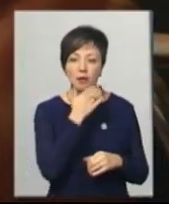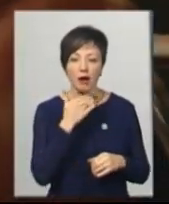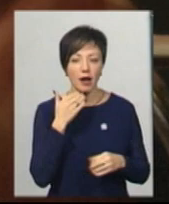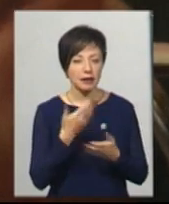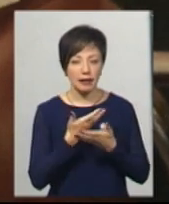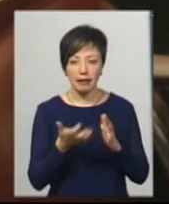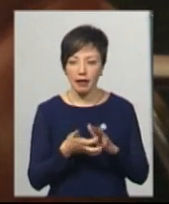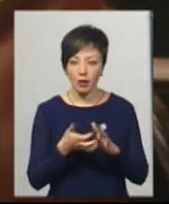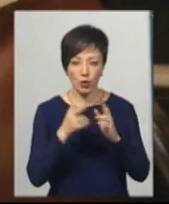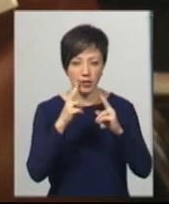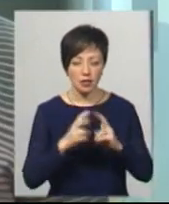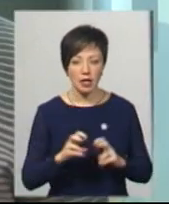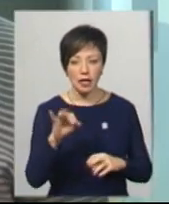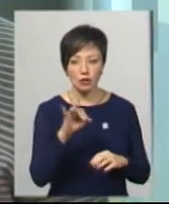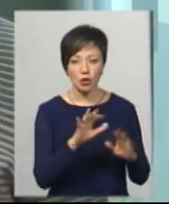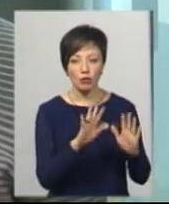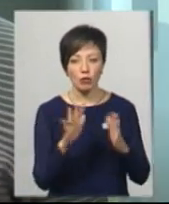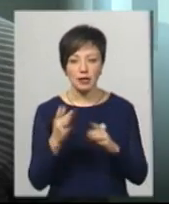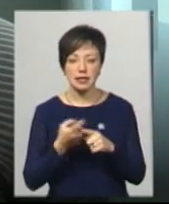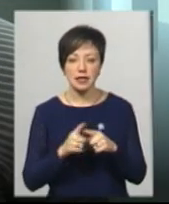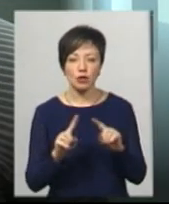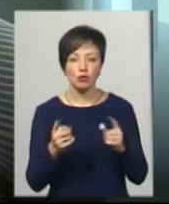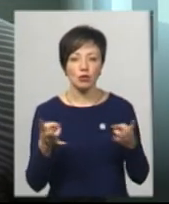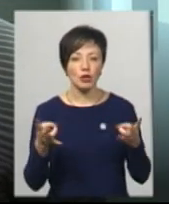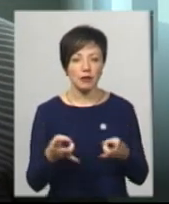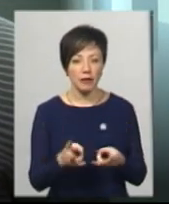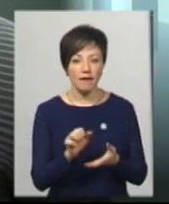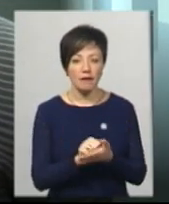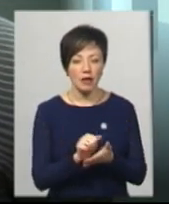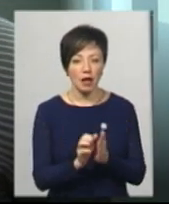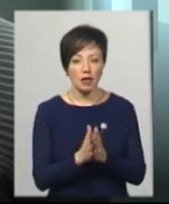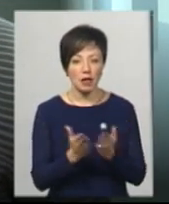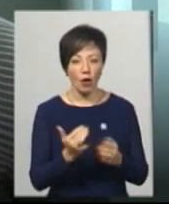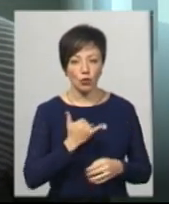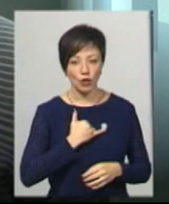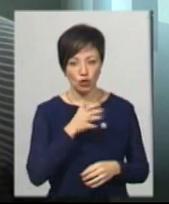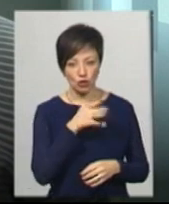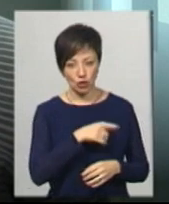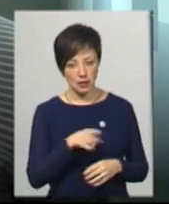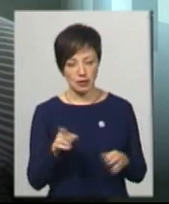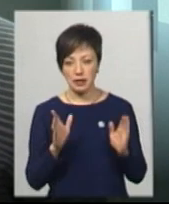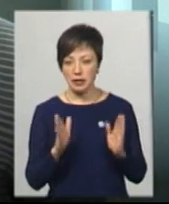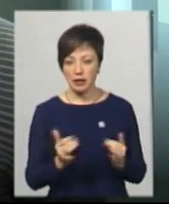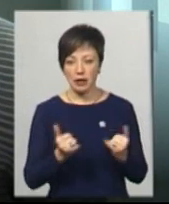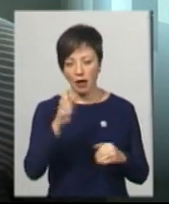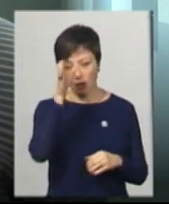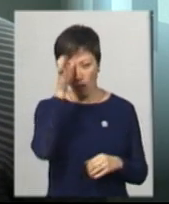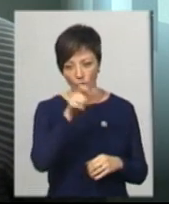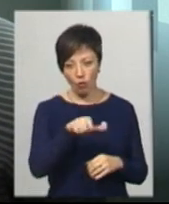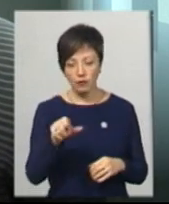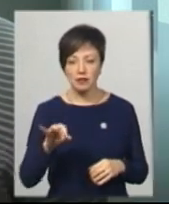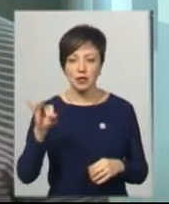недосліджених історичних подій. Це є дуже потрібне видання у наш час, не тільки для науковців,